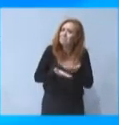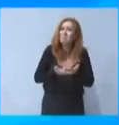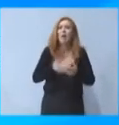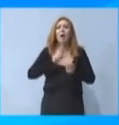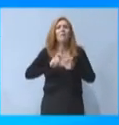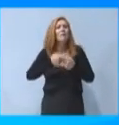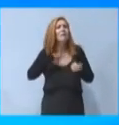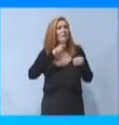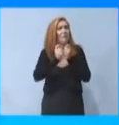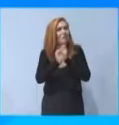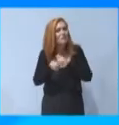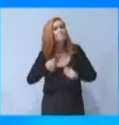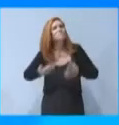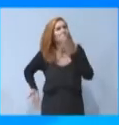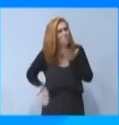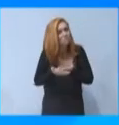Κυρίως όμως,